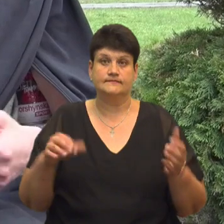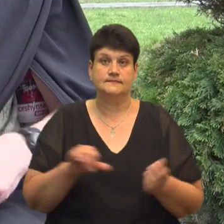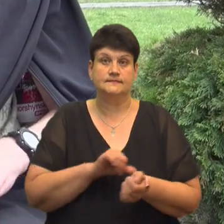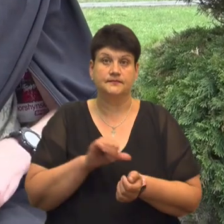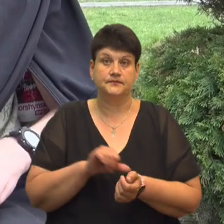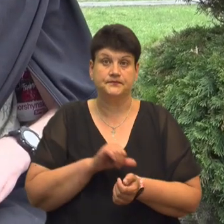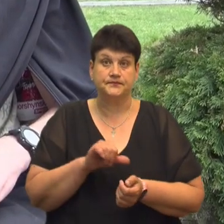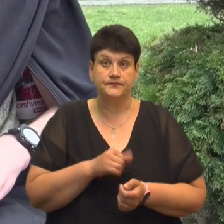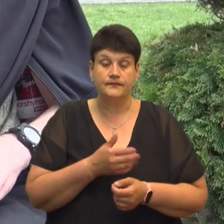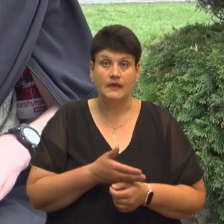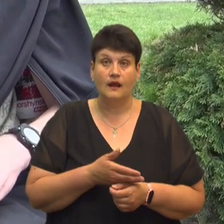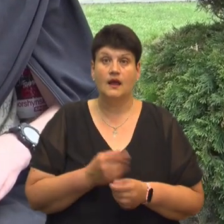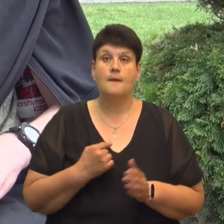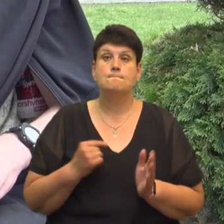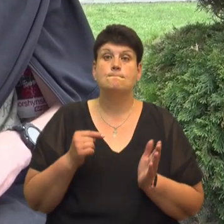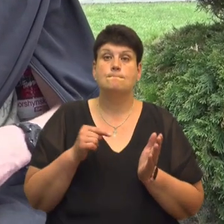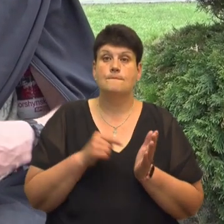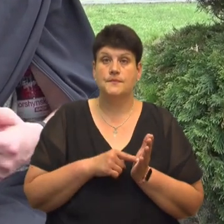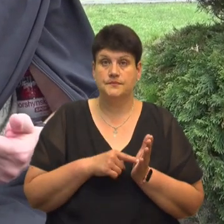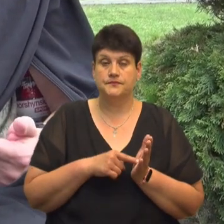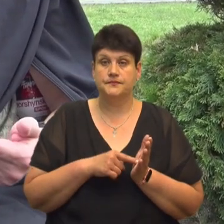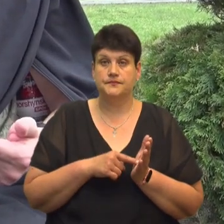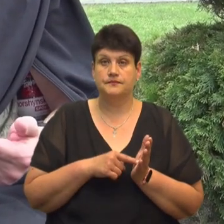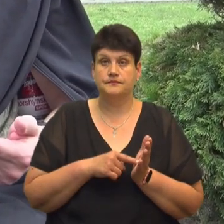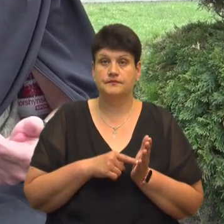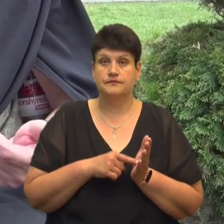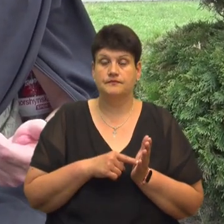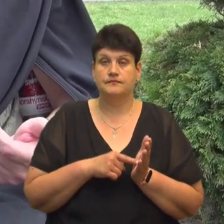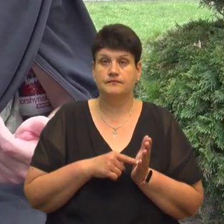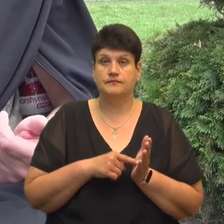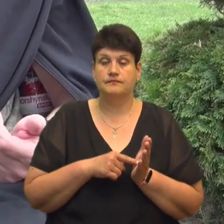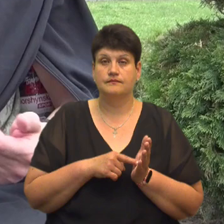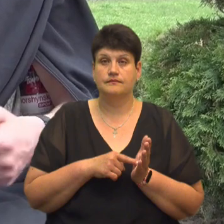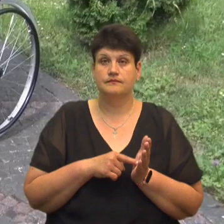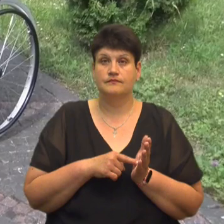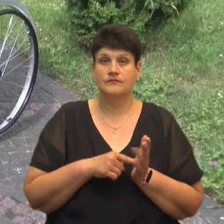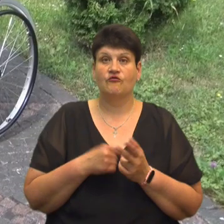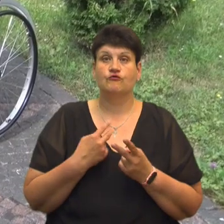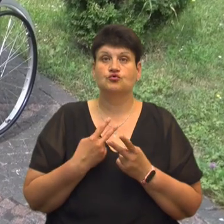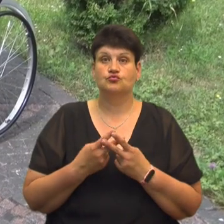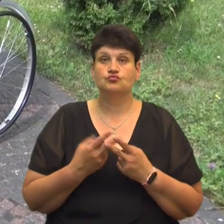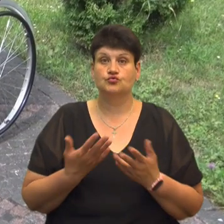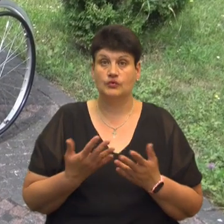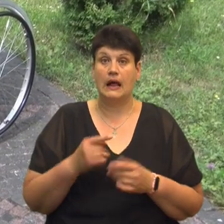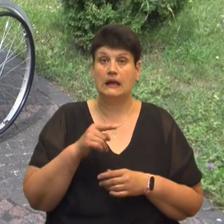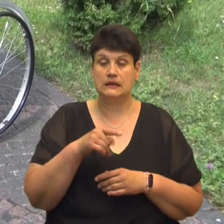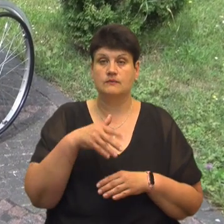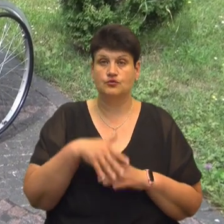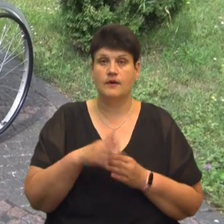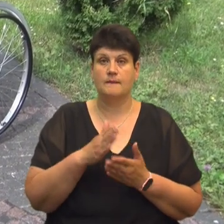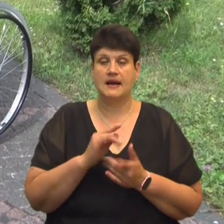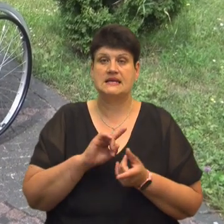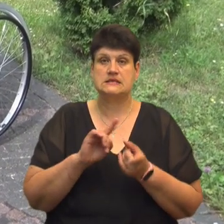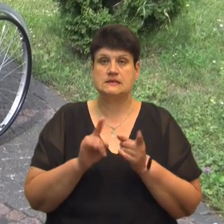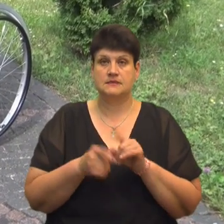цій почві я потрапив в тюрьму. Там зрозумів, має змінити своє